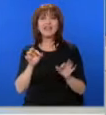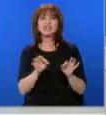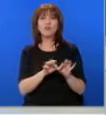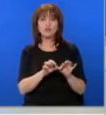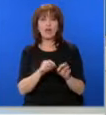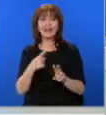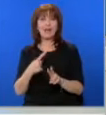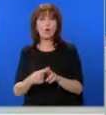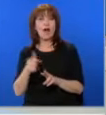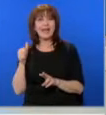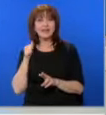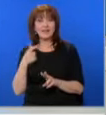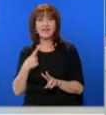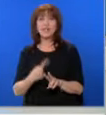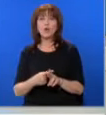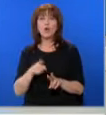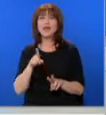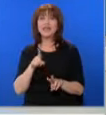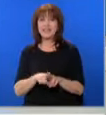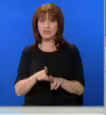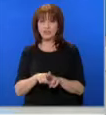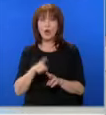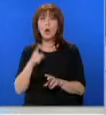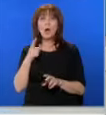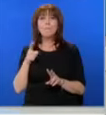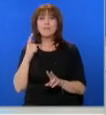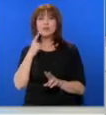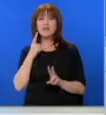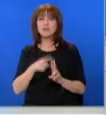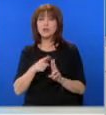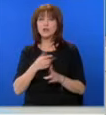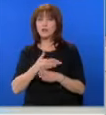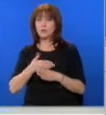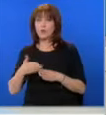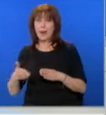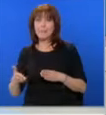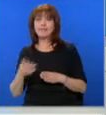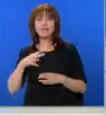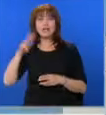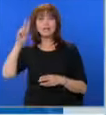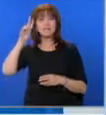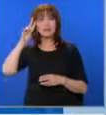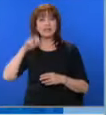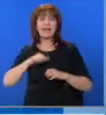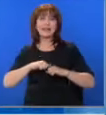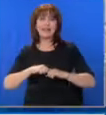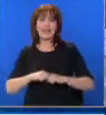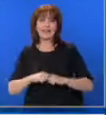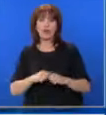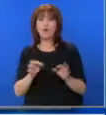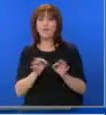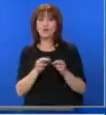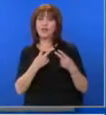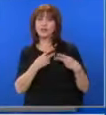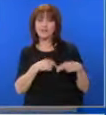Фурнаджев, Николай Андреев и Николай Изов. Борислав Попов пък ще продължи да взема поста изпълнителен директор на БФСЕ. Фурнаджев се